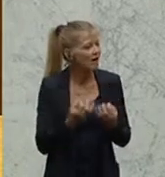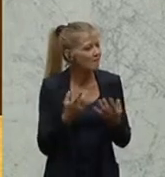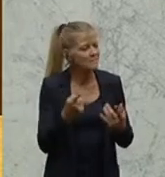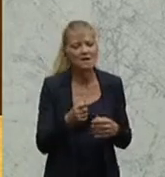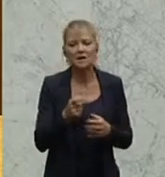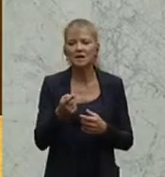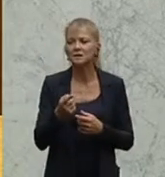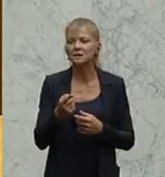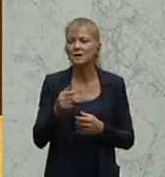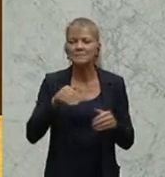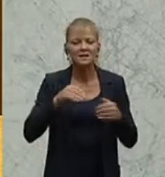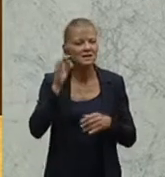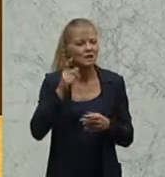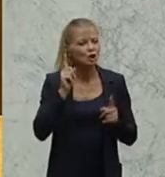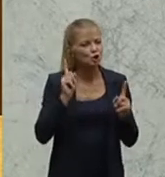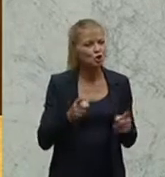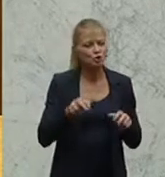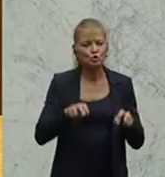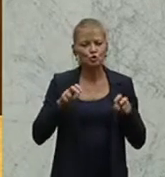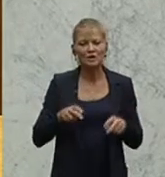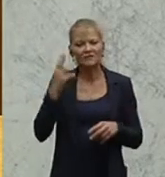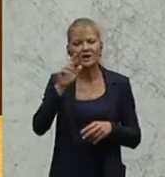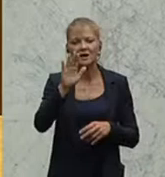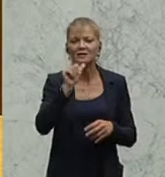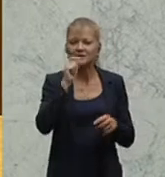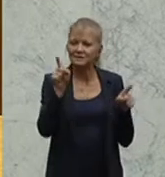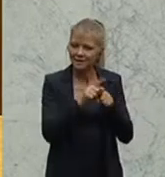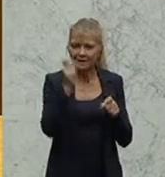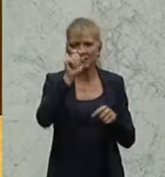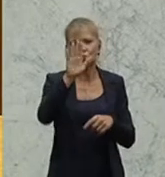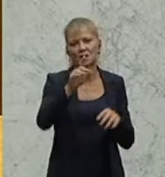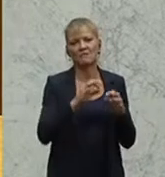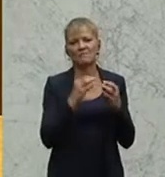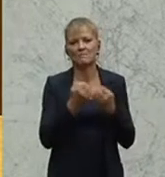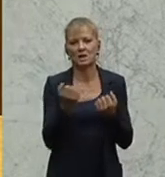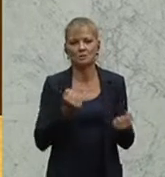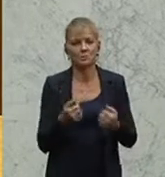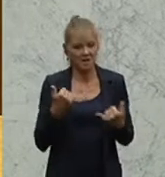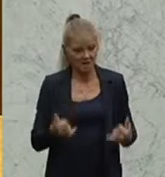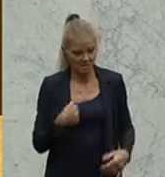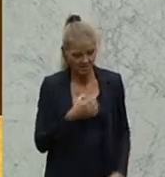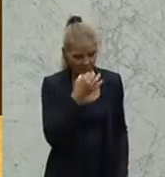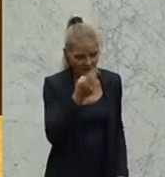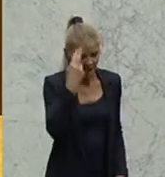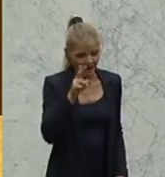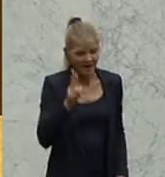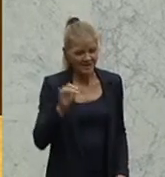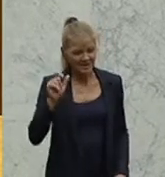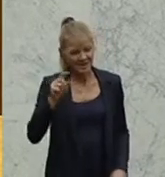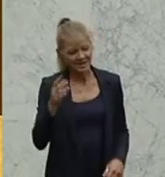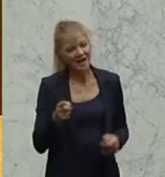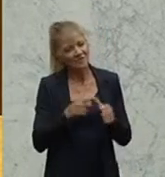Familienministerin nicht übereinstimmt. Jetzt frage ich mich, Herr Kickl, wenn gegen Sie Korruptionsvorwürfe laufen,